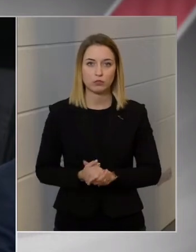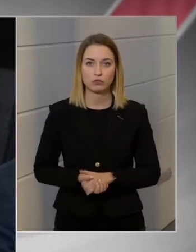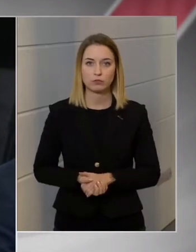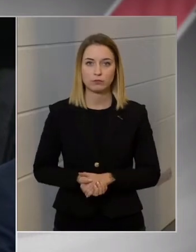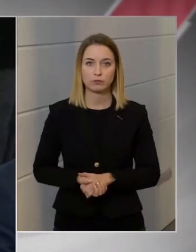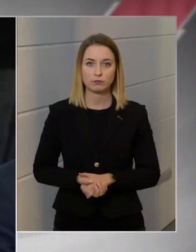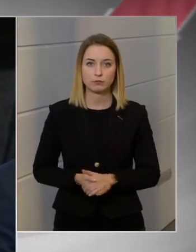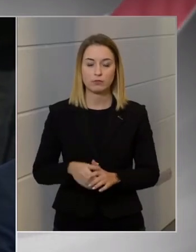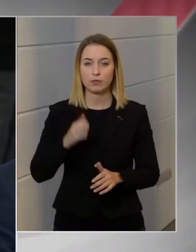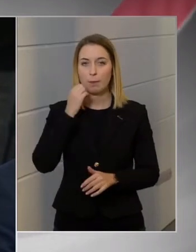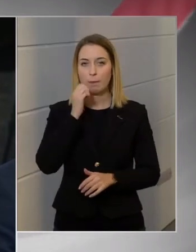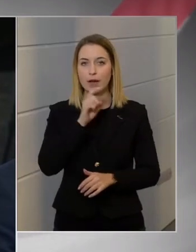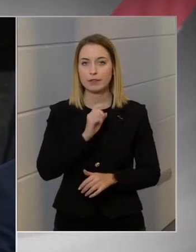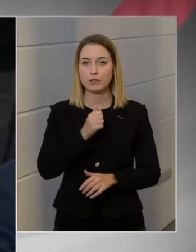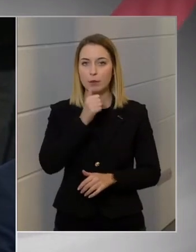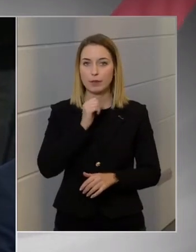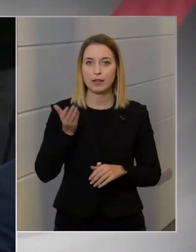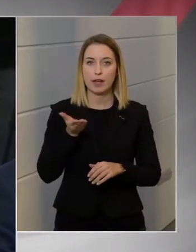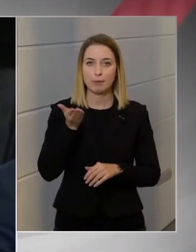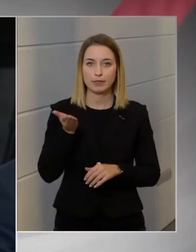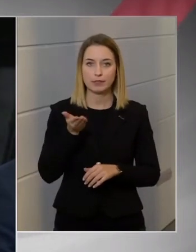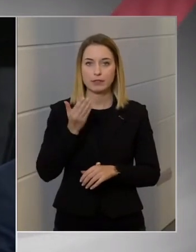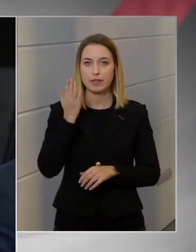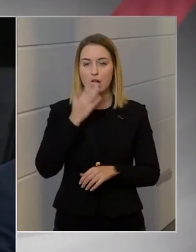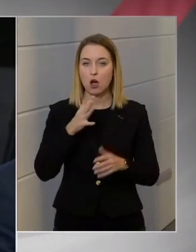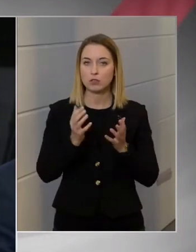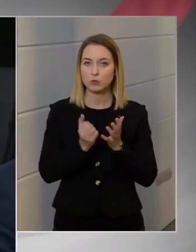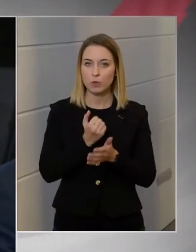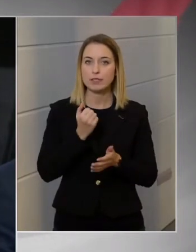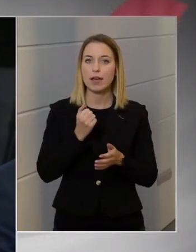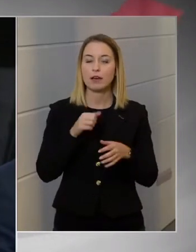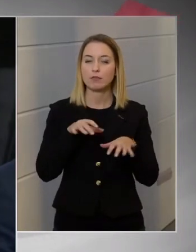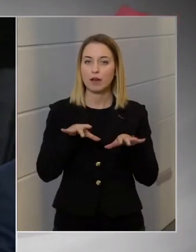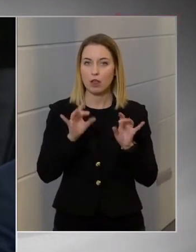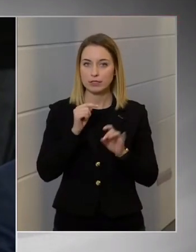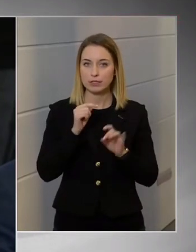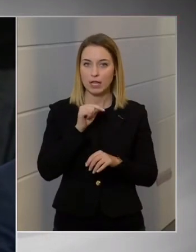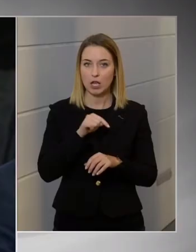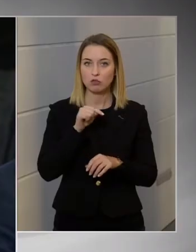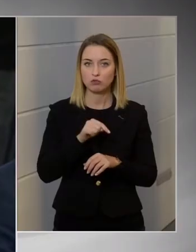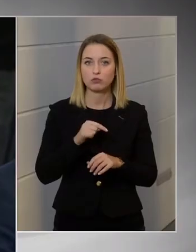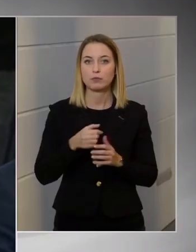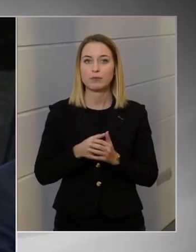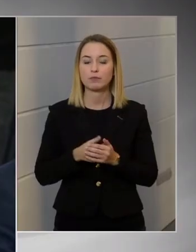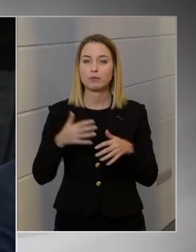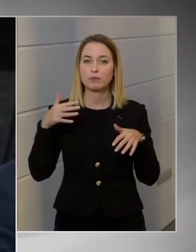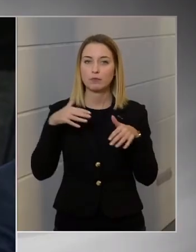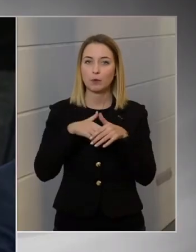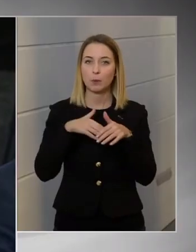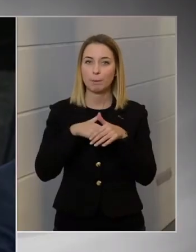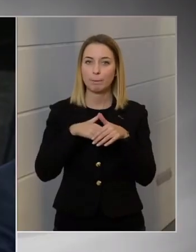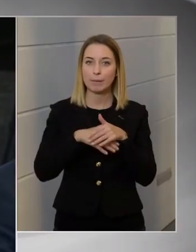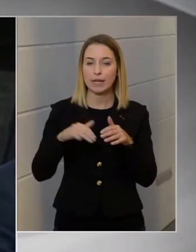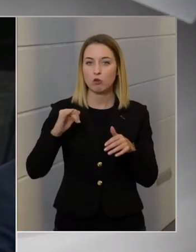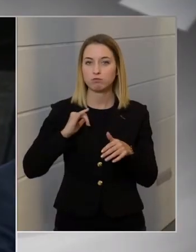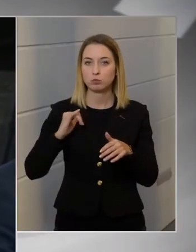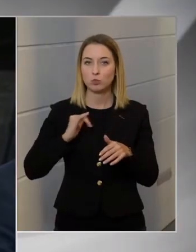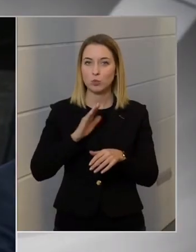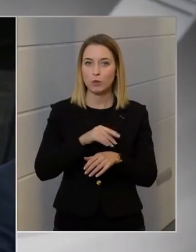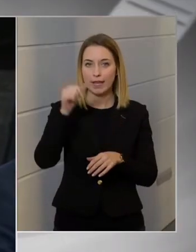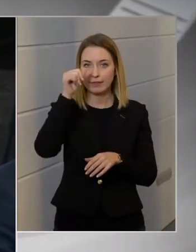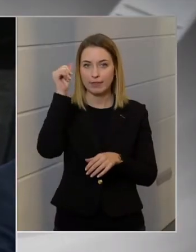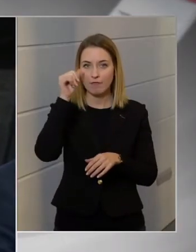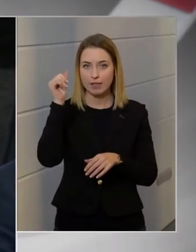Itt szintén Márk Izai Péter említette, hogy ha győznek a választásokon, akkor ő az általa migráns bűnözőknek nevezett